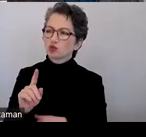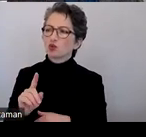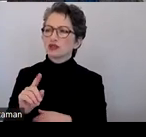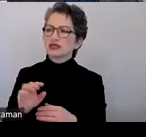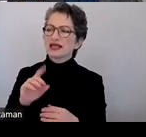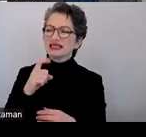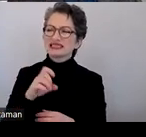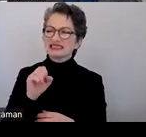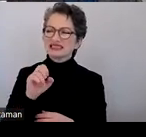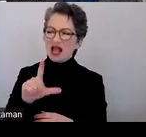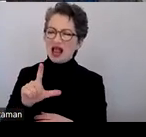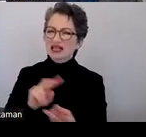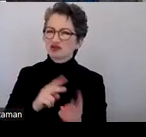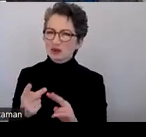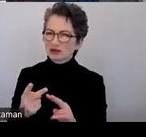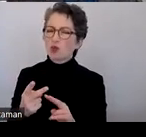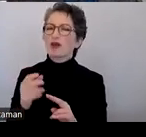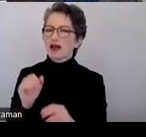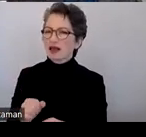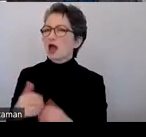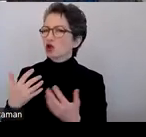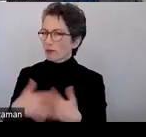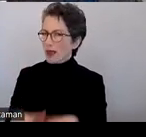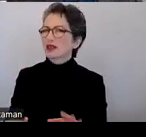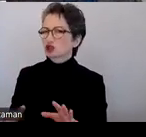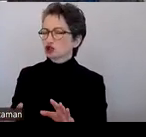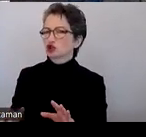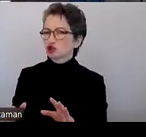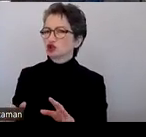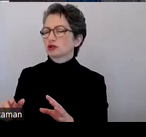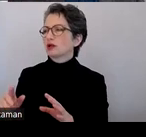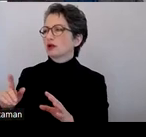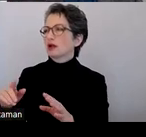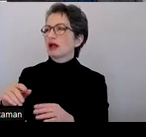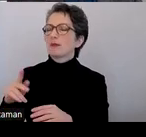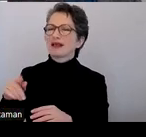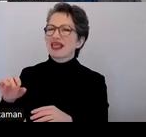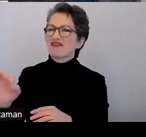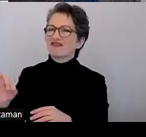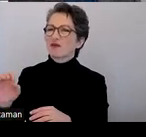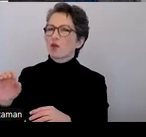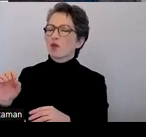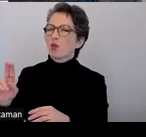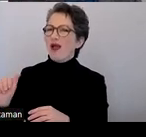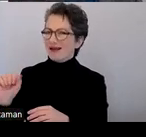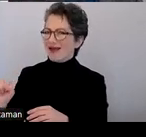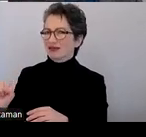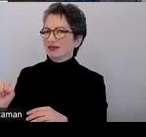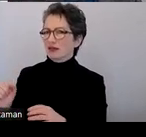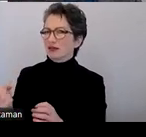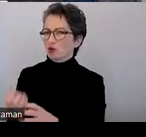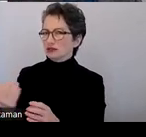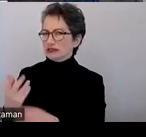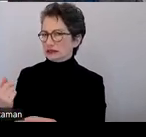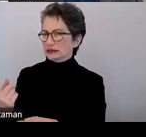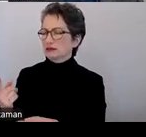-UA generieren. Aber da gehe ich jetzt nicht im Einzelnen darauf ein. habe gerade vorher die Seite gezeigt, wo das näher